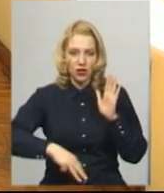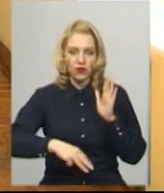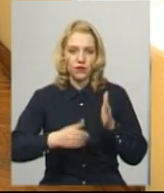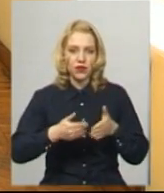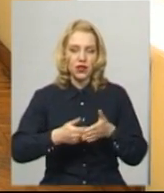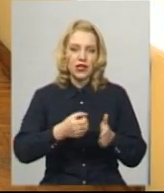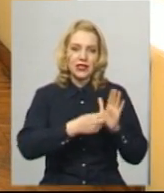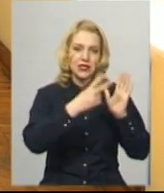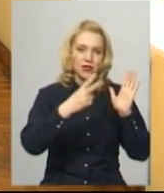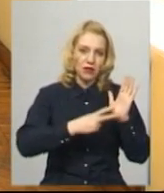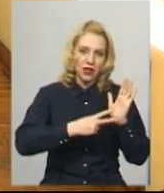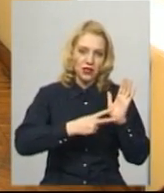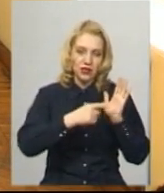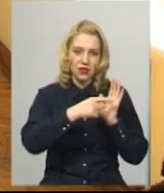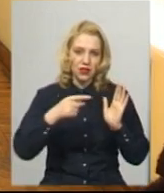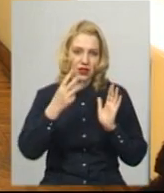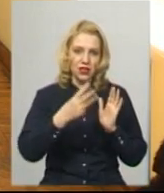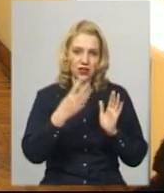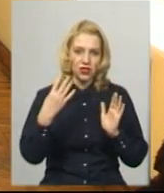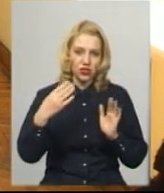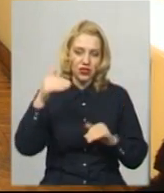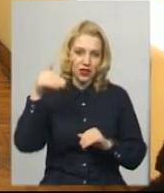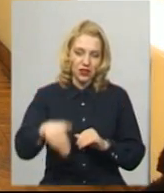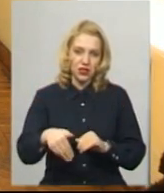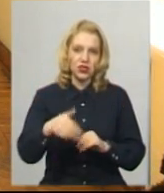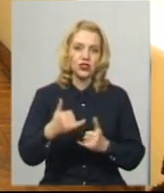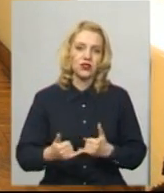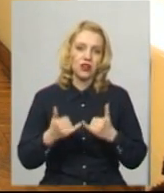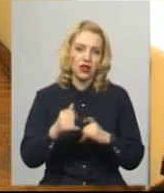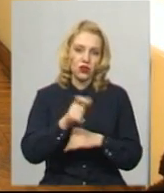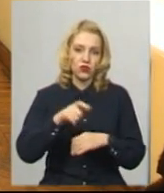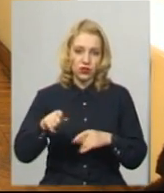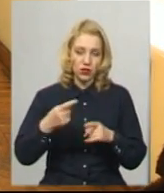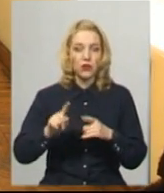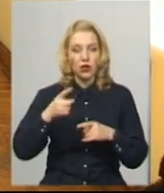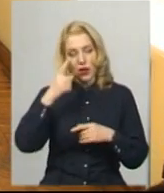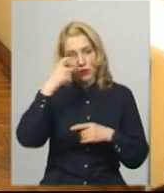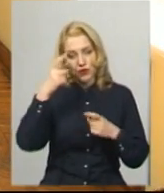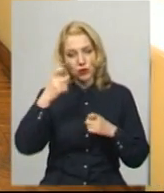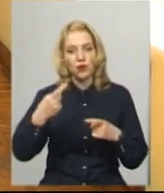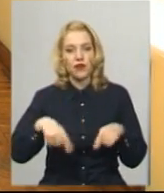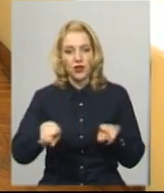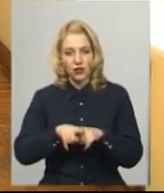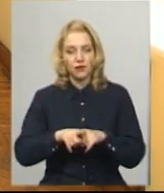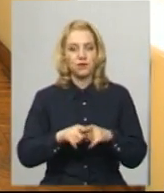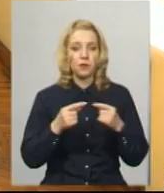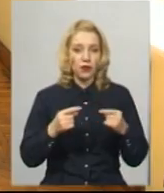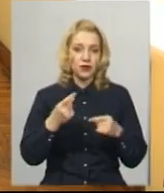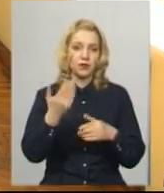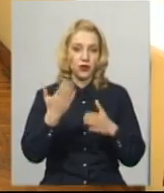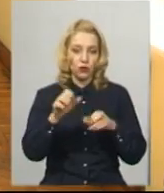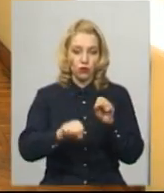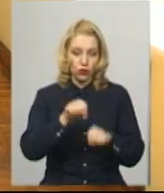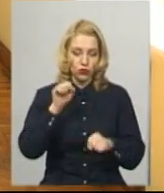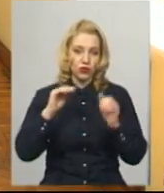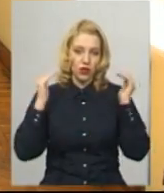17 до 34 тисяч для фізичних осіб. Ми людей повідомляємо, що вони такий спосіб, порушуючи карантин,